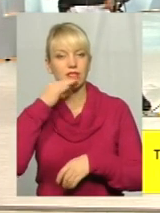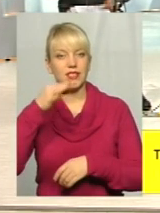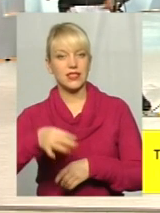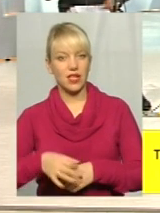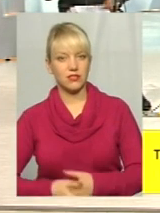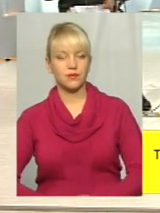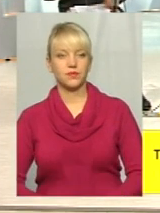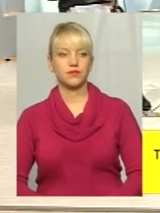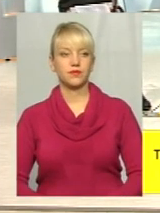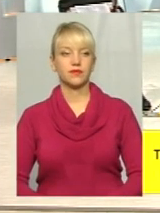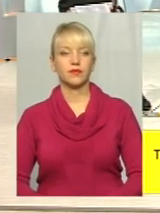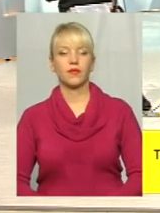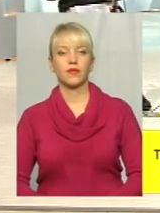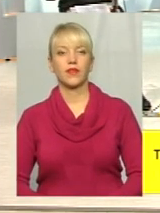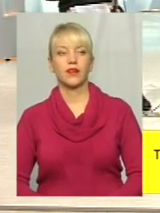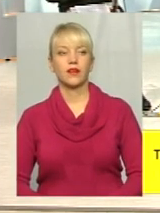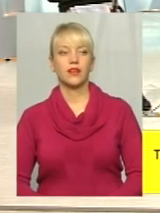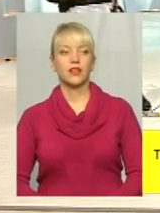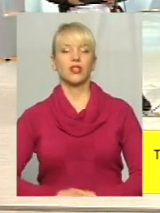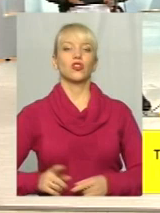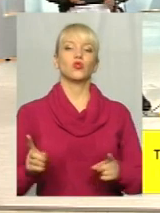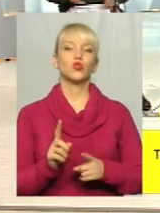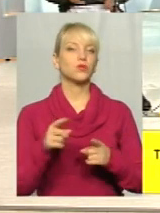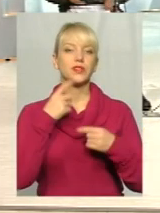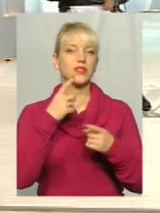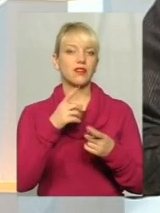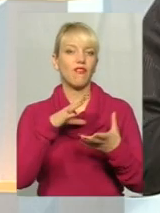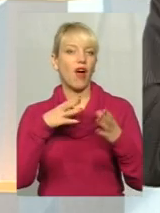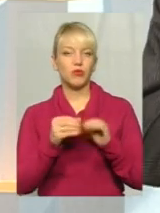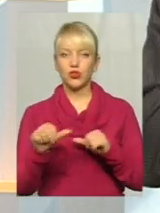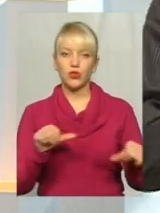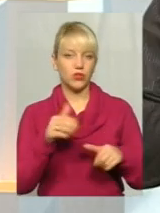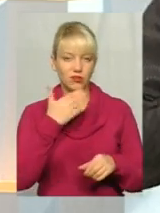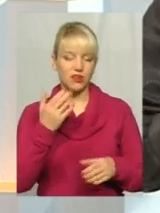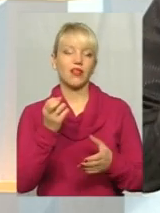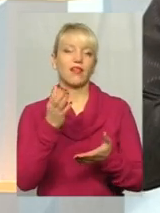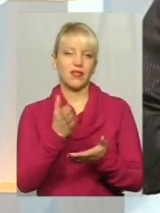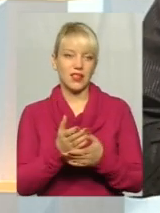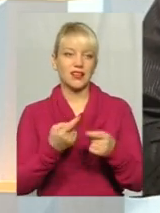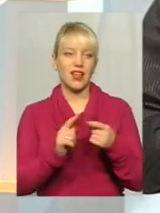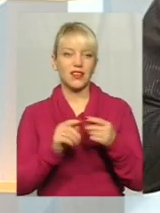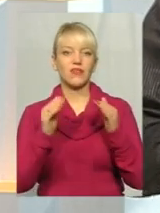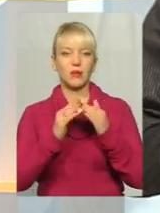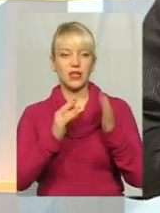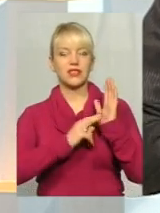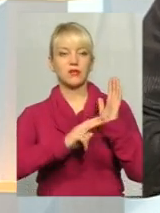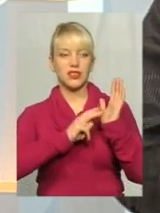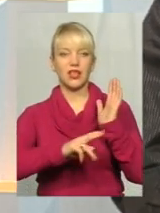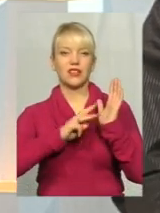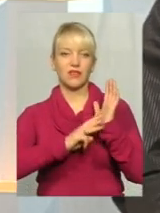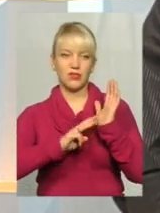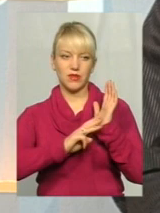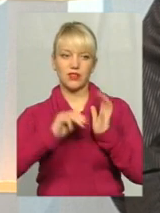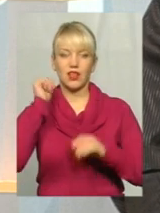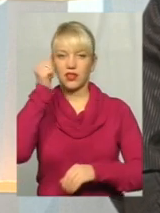щоб його взагалі не було, я не можу сказати. Це як раз в домах 70-х, 80-х